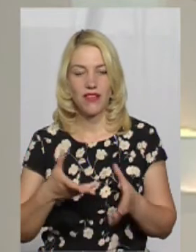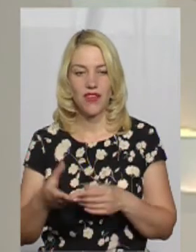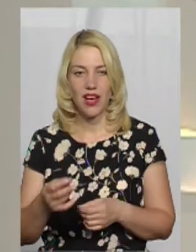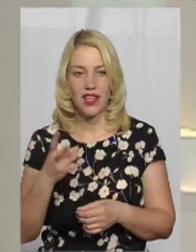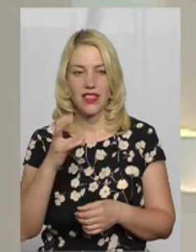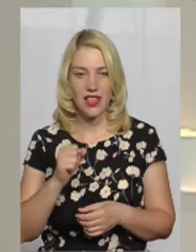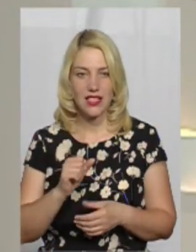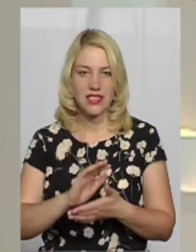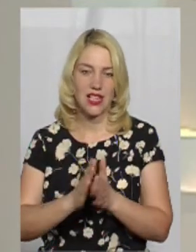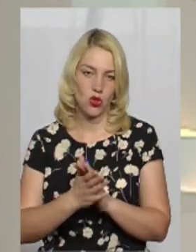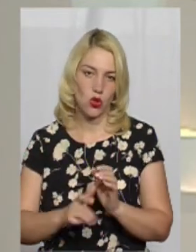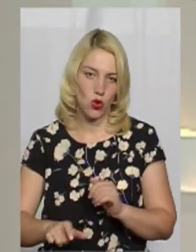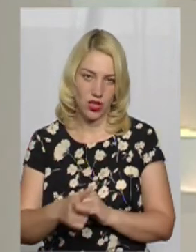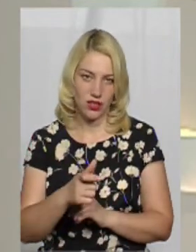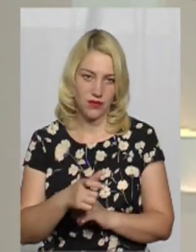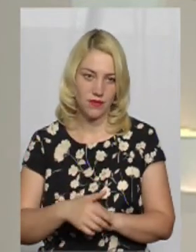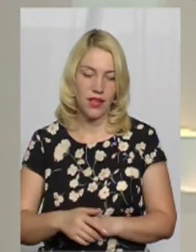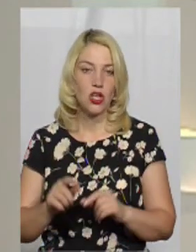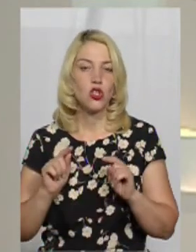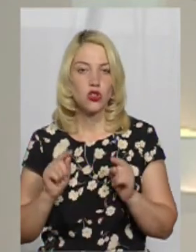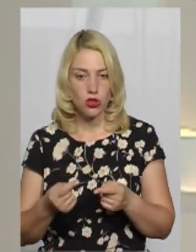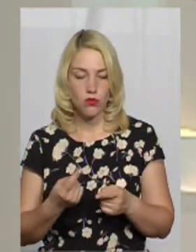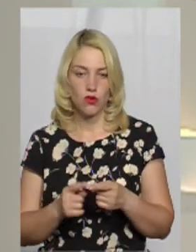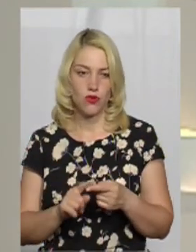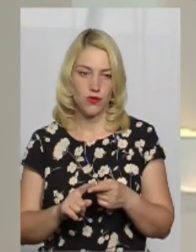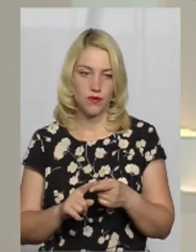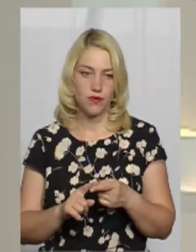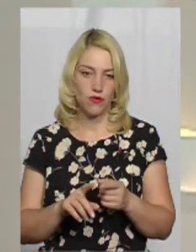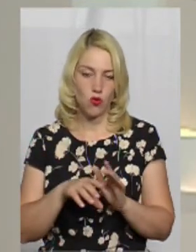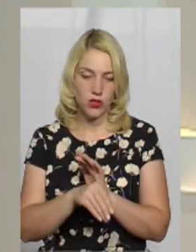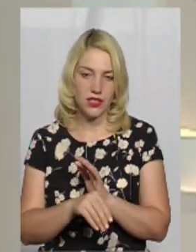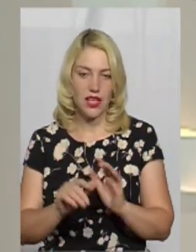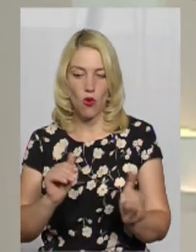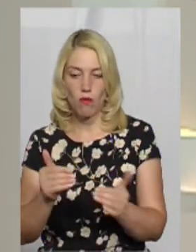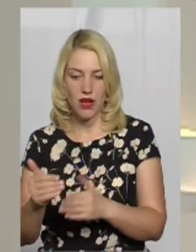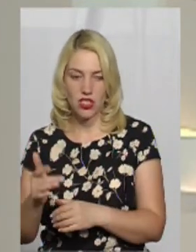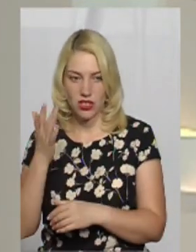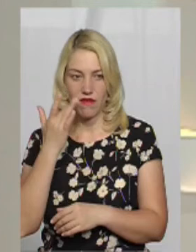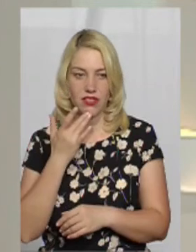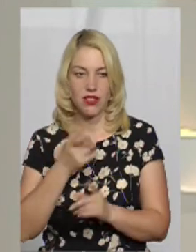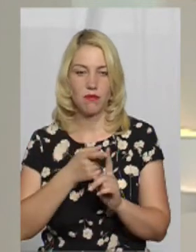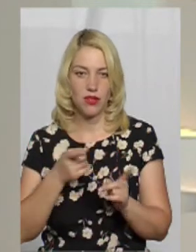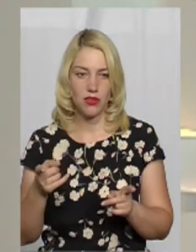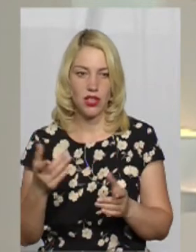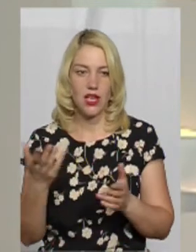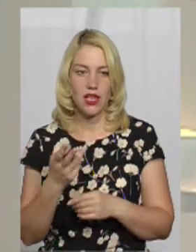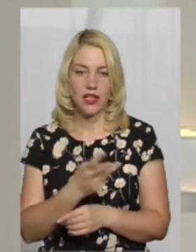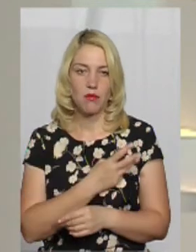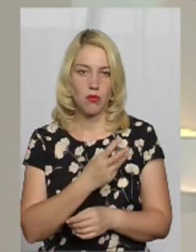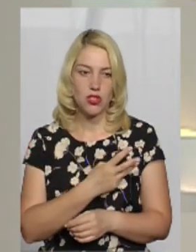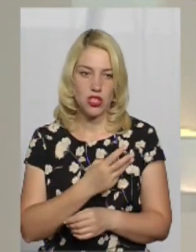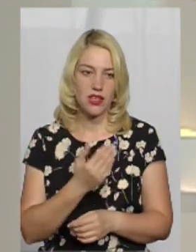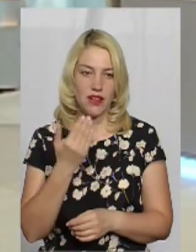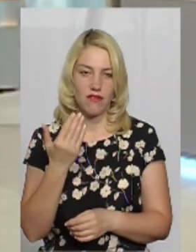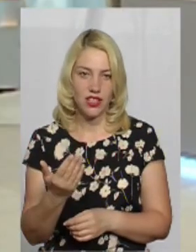на стан доріг? Чому вводяться обмеження в літній період? Яке побажання